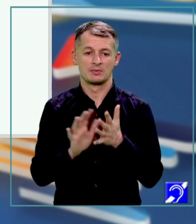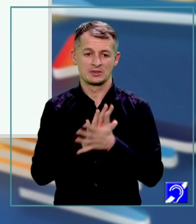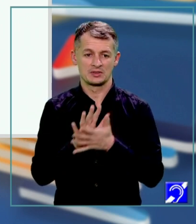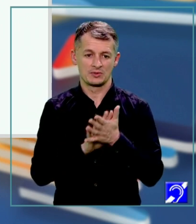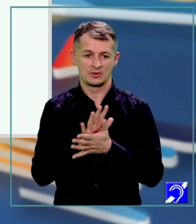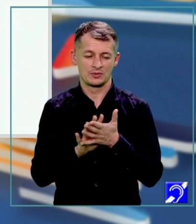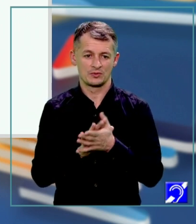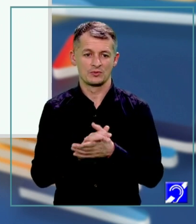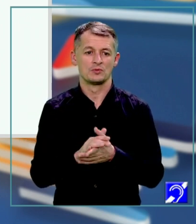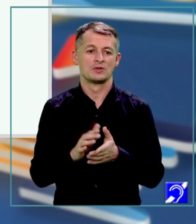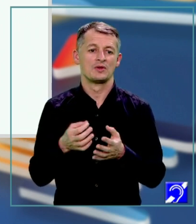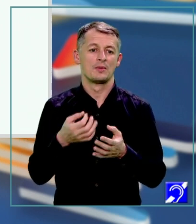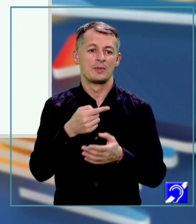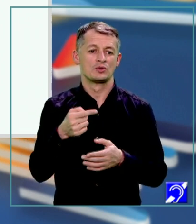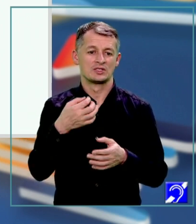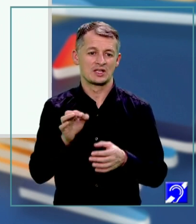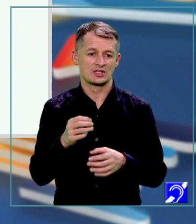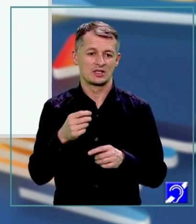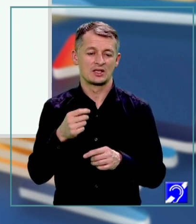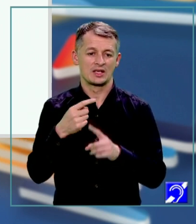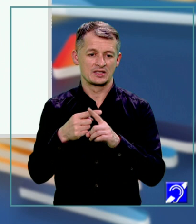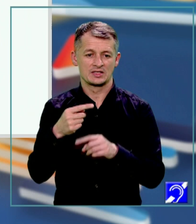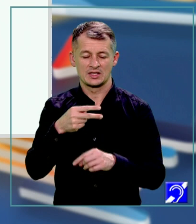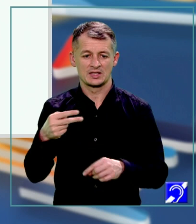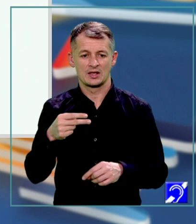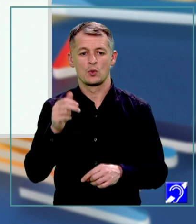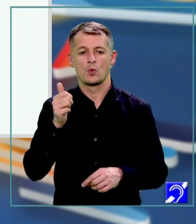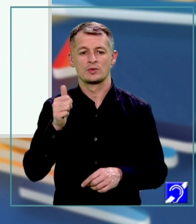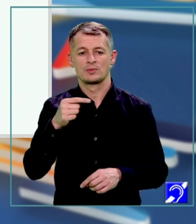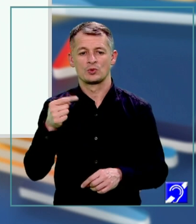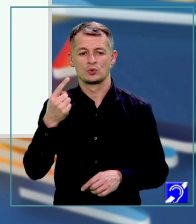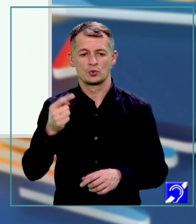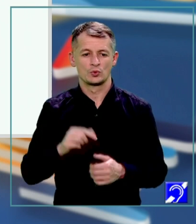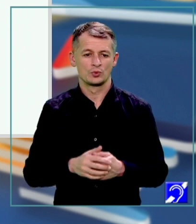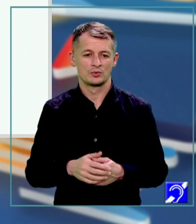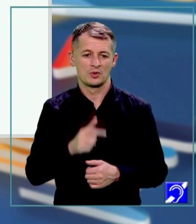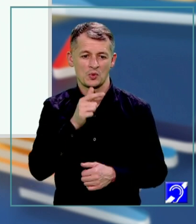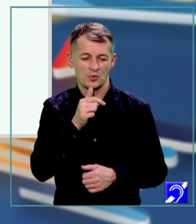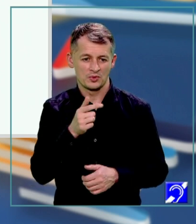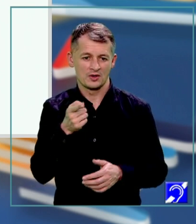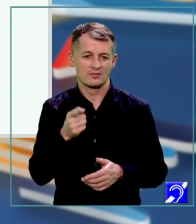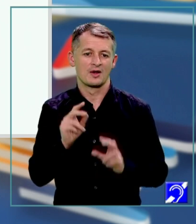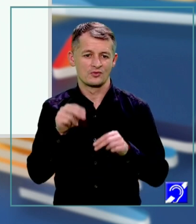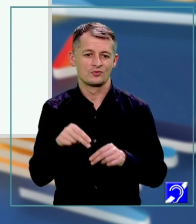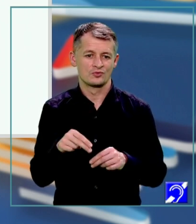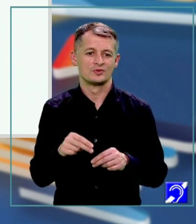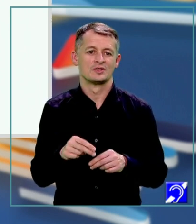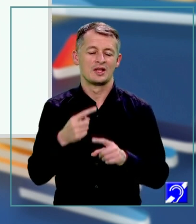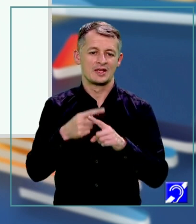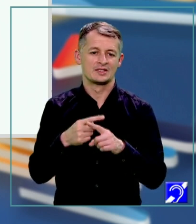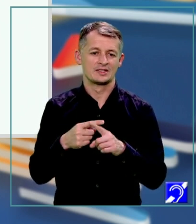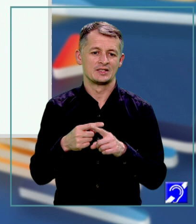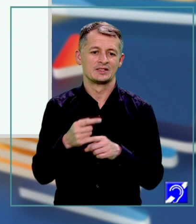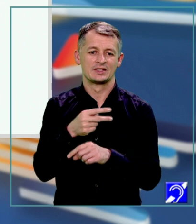11 minus 1. Minus 10x egal 10 de unde x este 10 de împărțit la minus 10 și am obținut